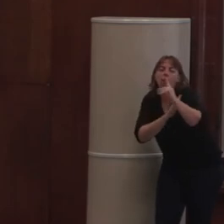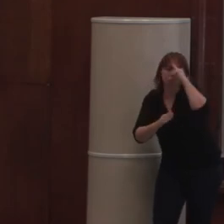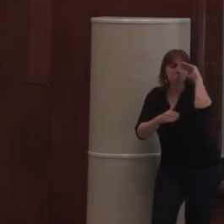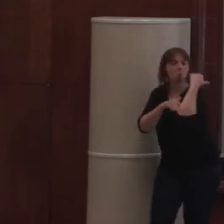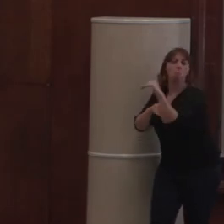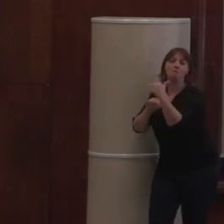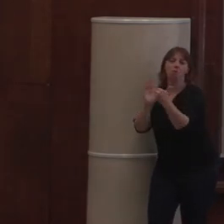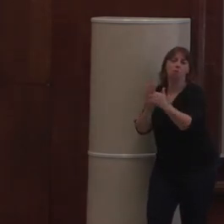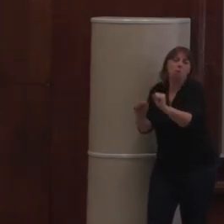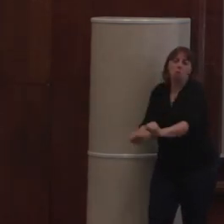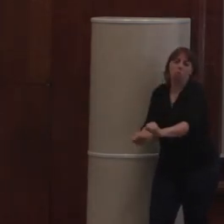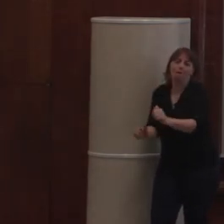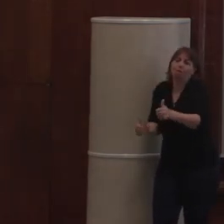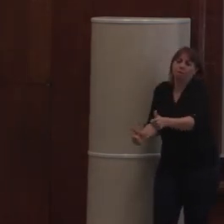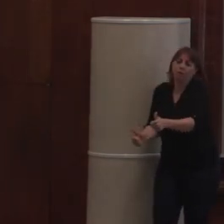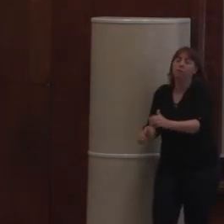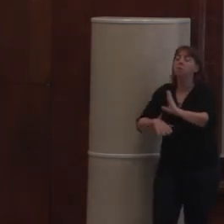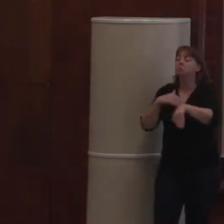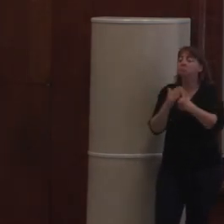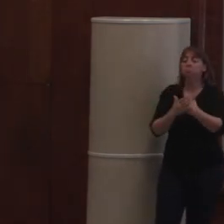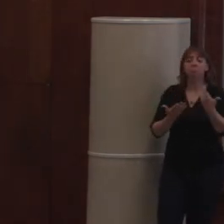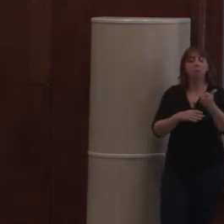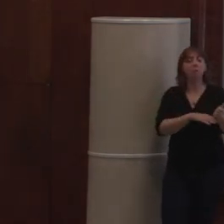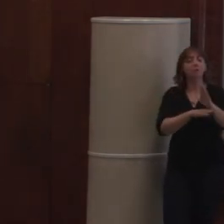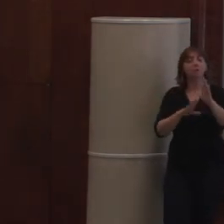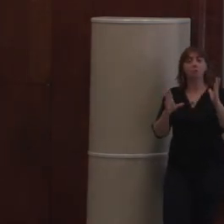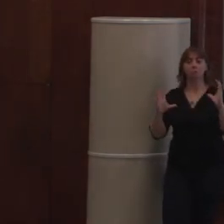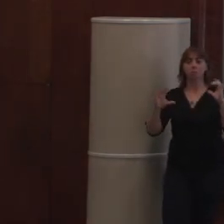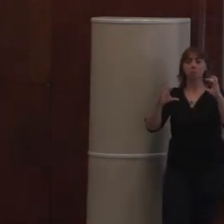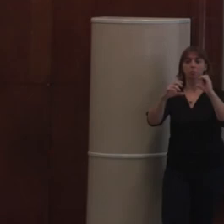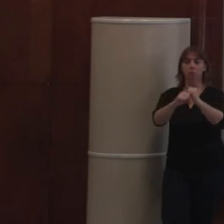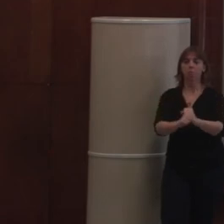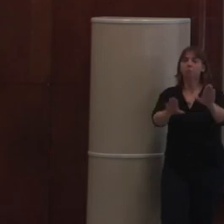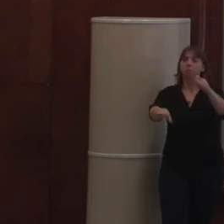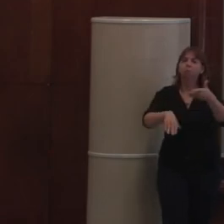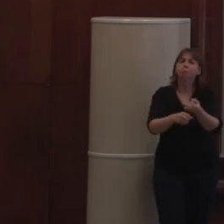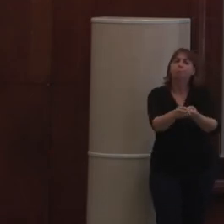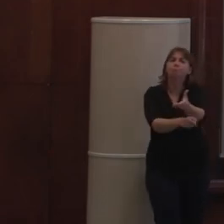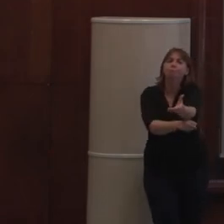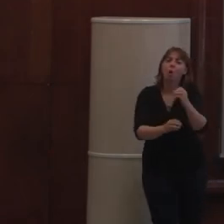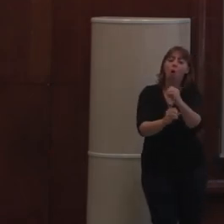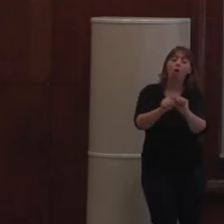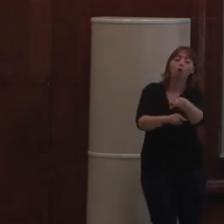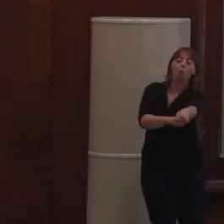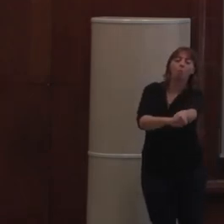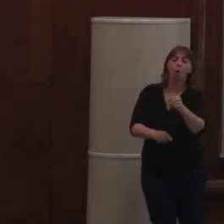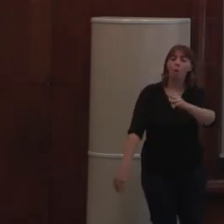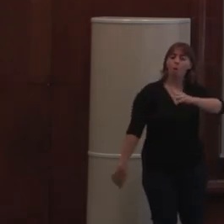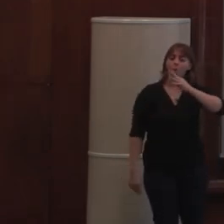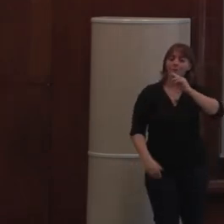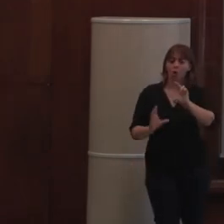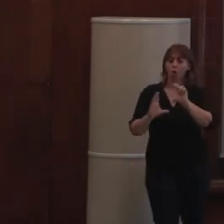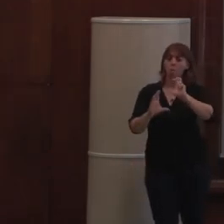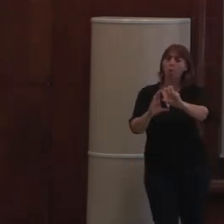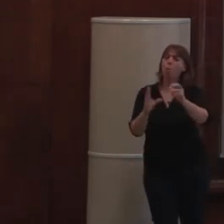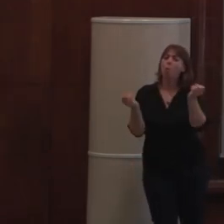Bon, j'arrive au terme de ma présentation. Alors, j'en profite pour mentionner qu'au mois d'octobre, a la conférence Plone qui se déroule à Barcelone. Donc,